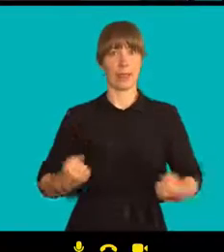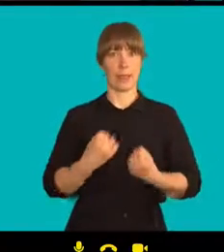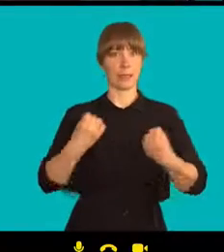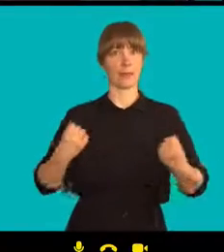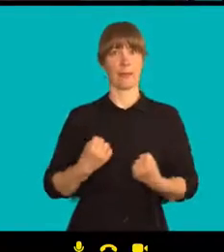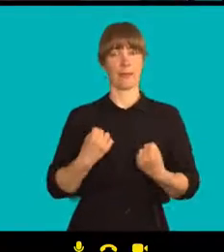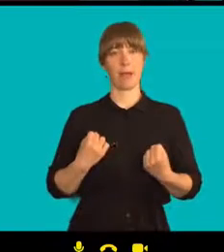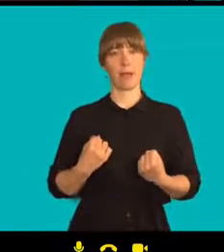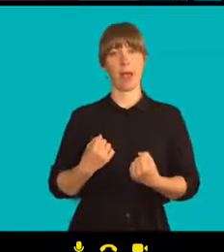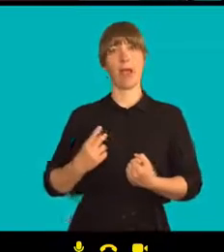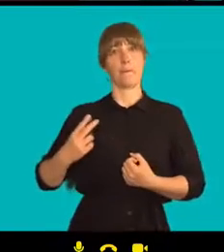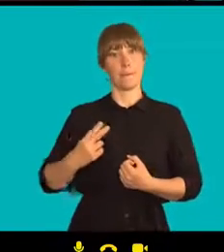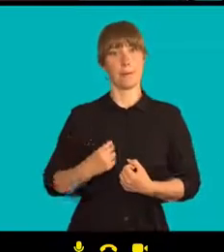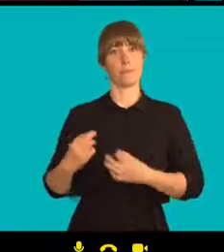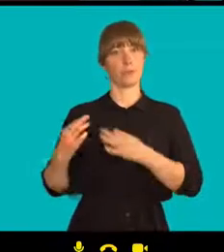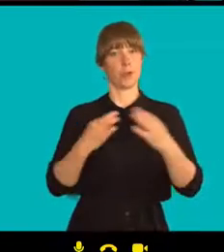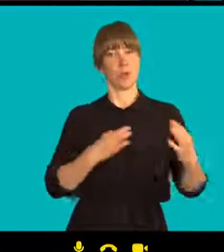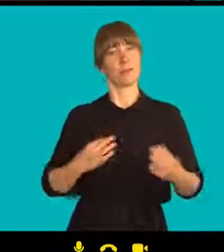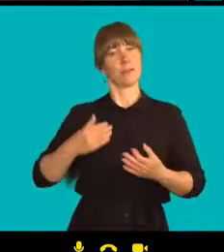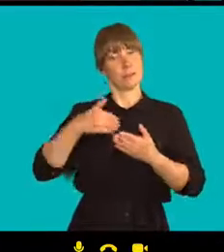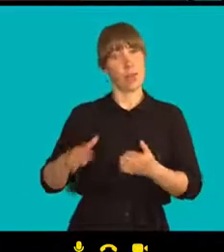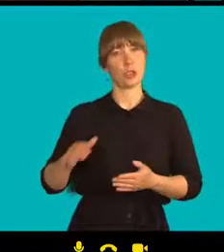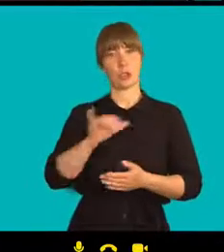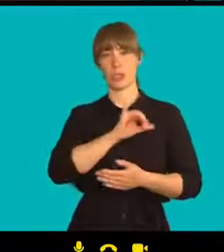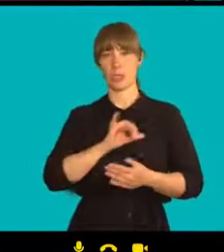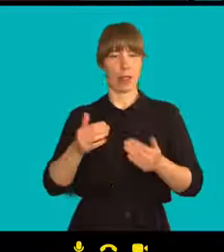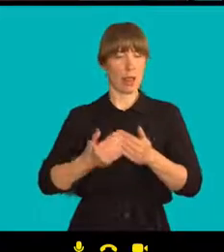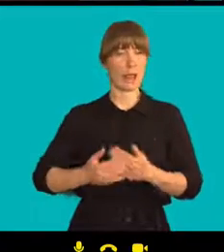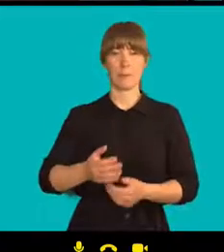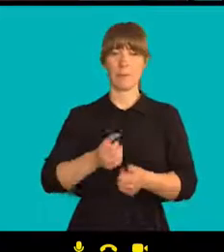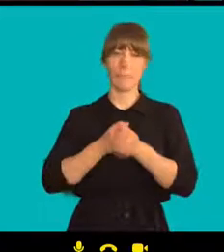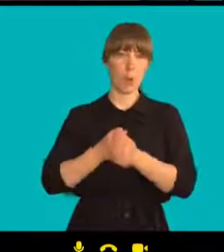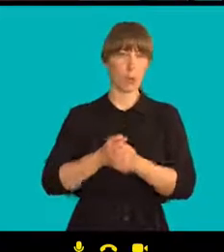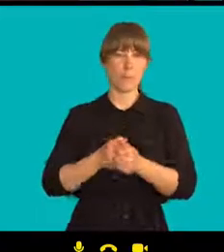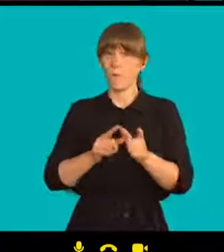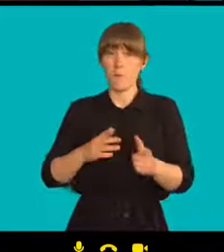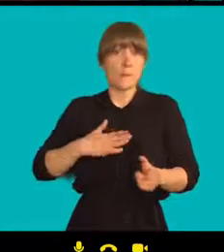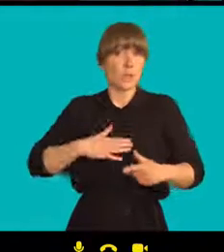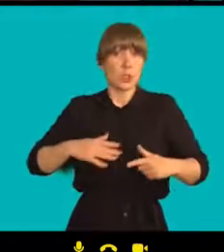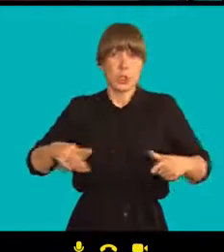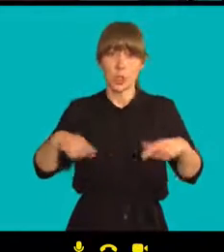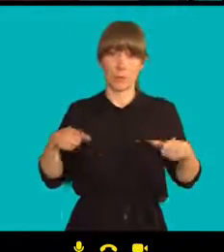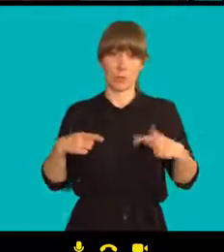a jsem připravená i na několik let dalšího zápasu, když to bude nutné, protože je to můj život